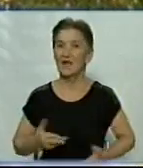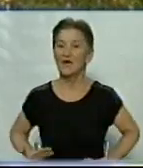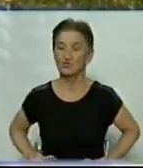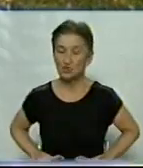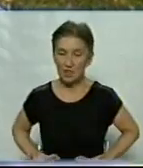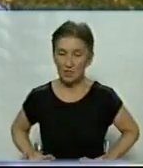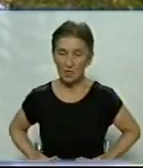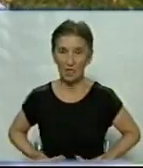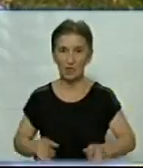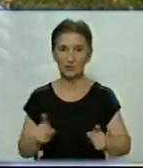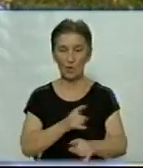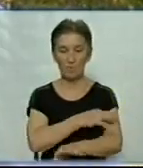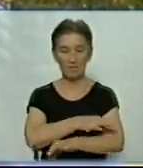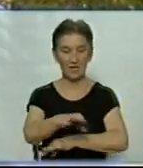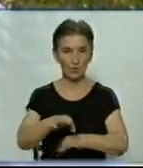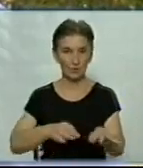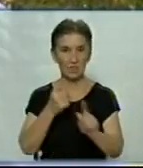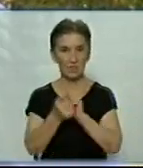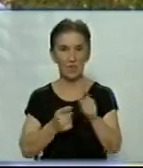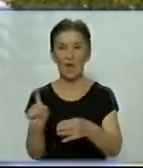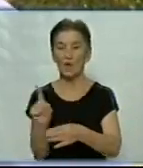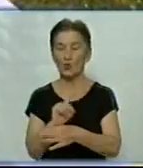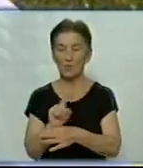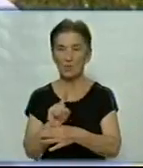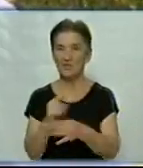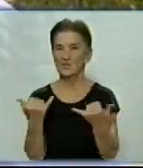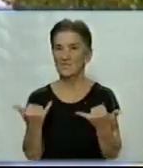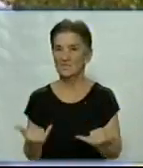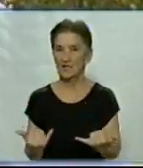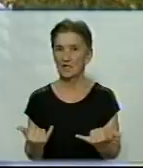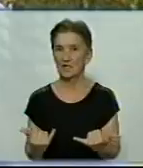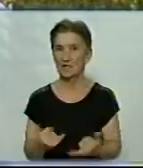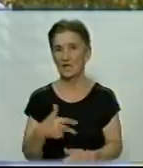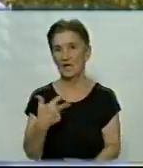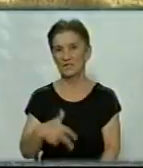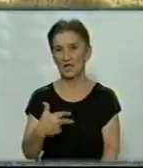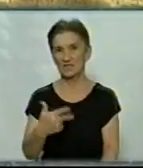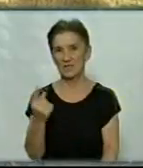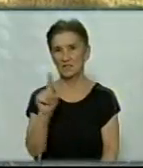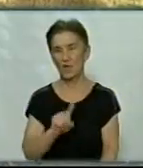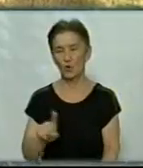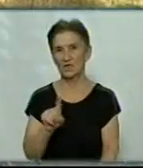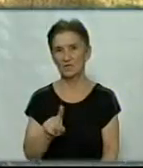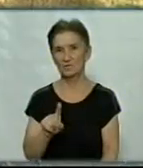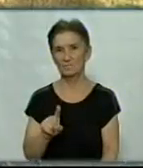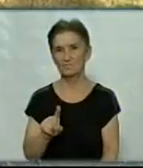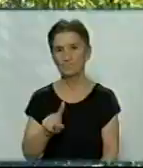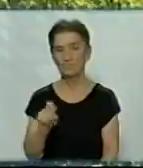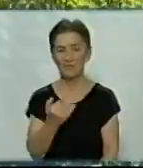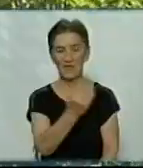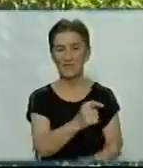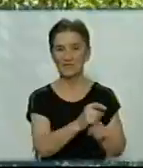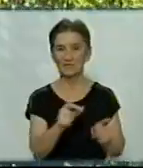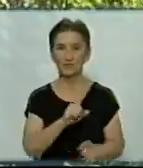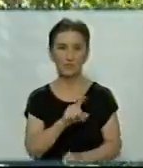яке проєктується і реконструюється, норматив зараз 30 мікронеген на годину. За словами Івана Бабірада, щоб